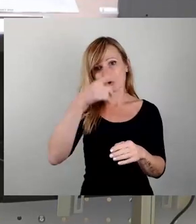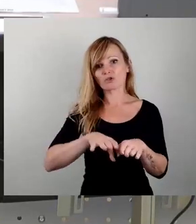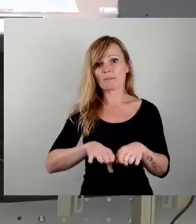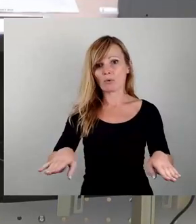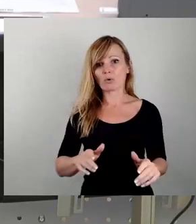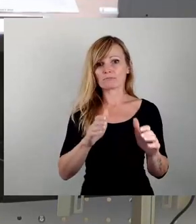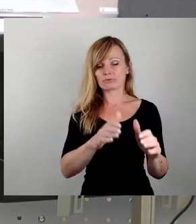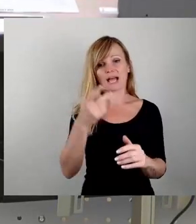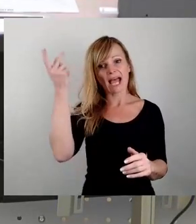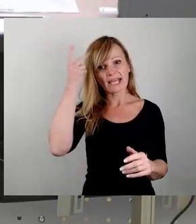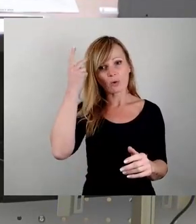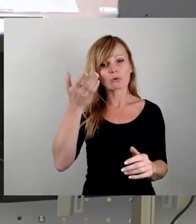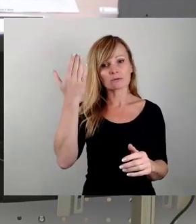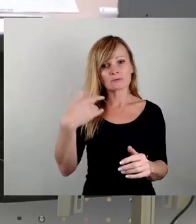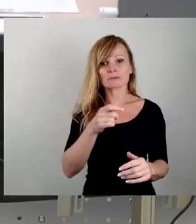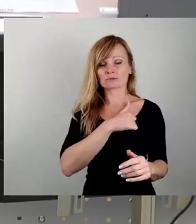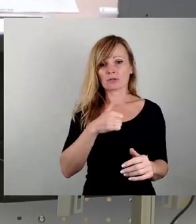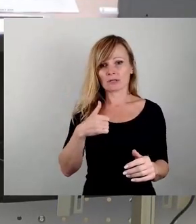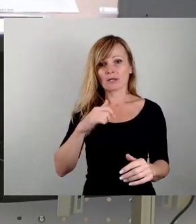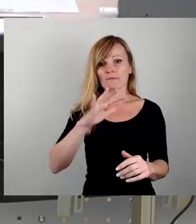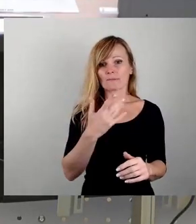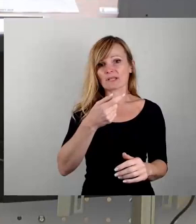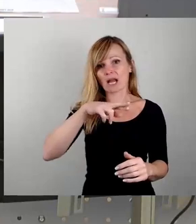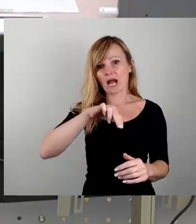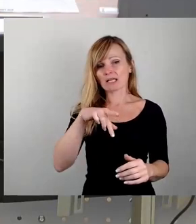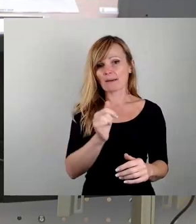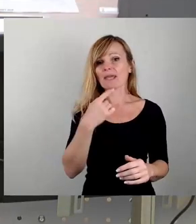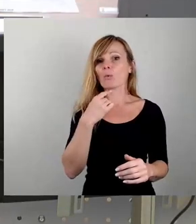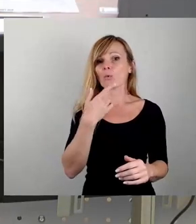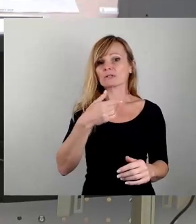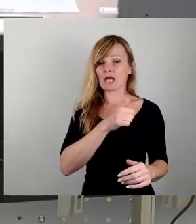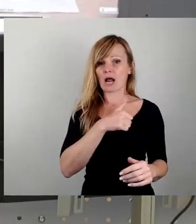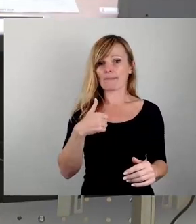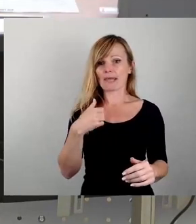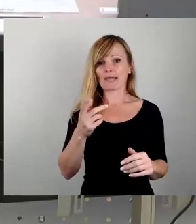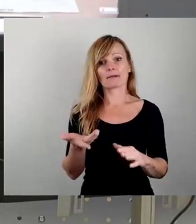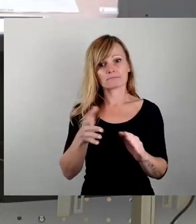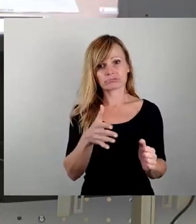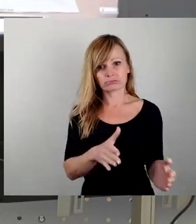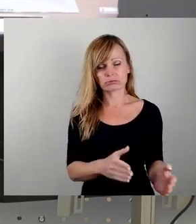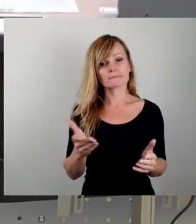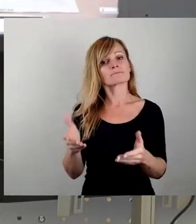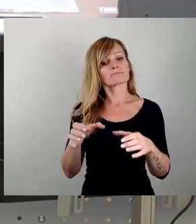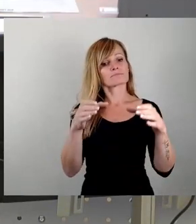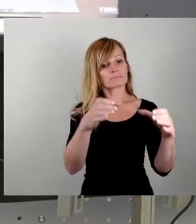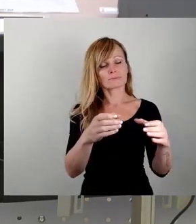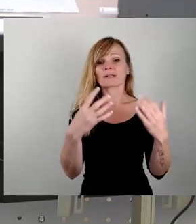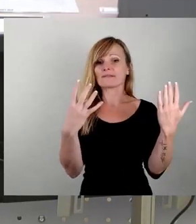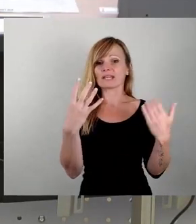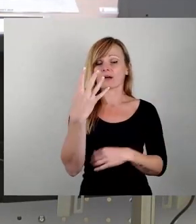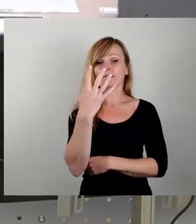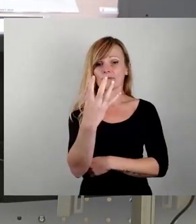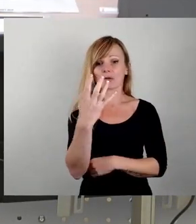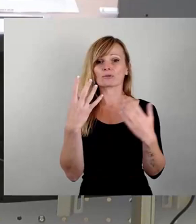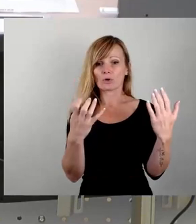Erinnerung an die gefallenen Soldaten der 5. Gardearmee, der Roten Armee, errichtet. Und bereits 1994 in seiner Funktion